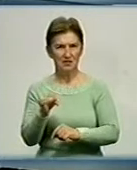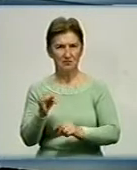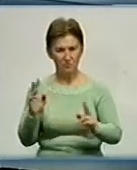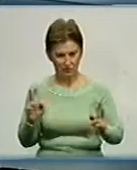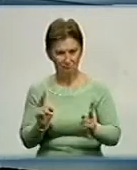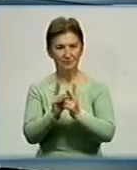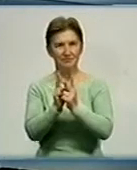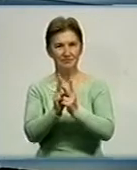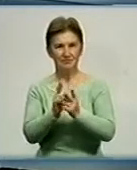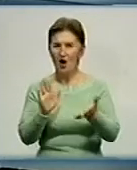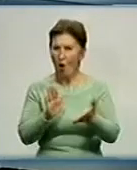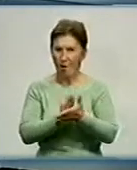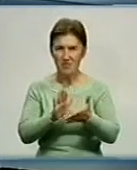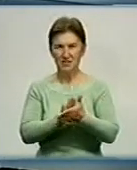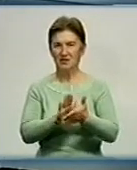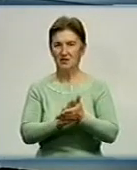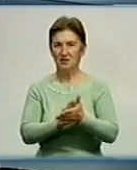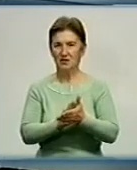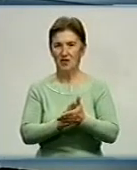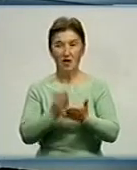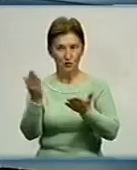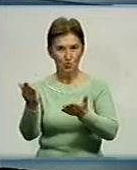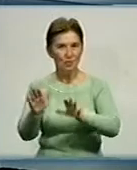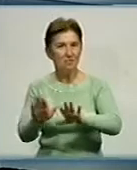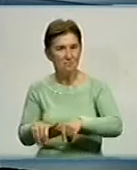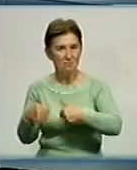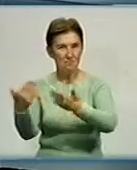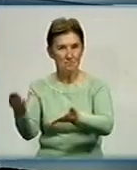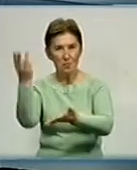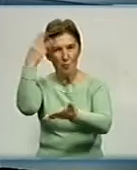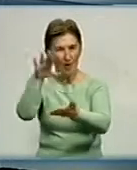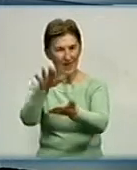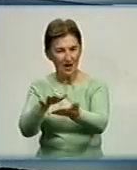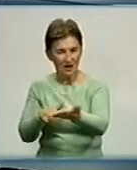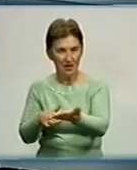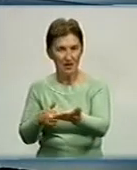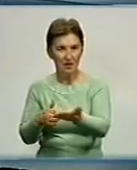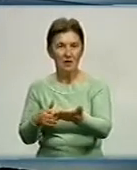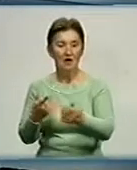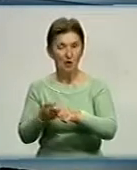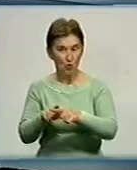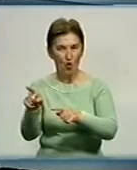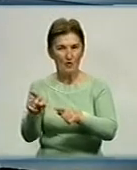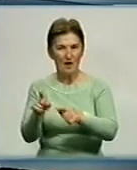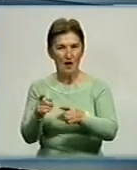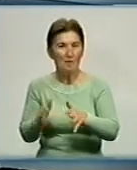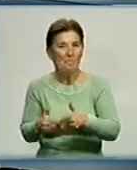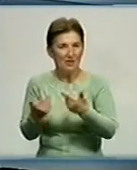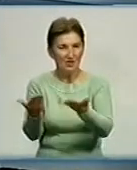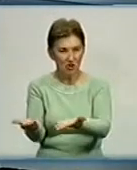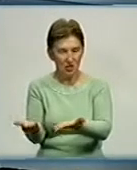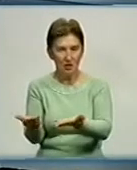в оплески. І ця модель, яку вона проголосила, яка стала також темою дискусії,